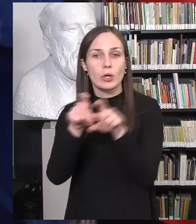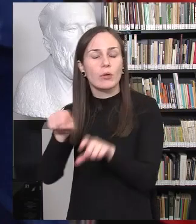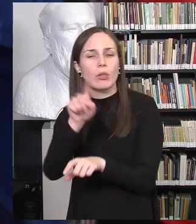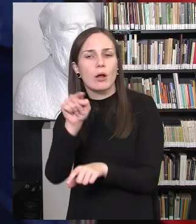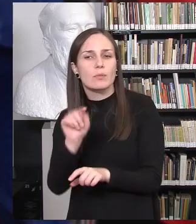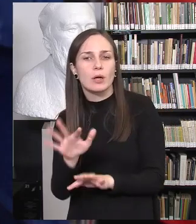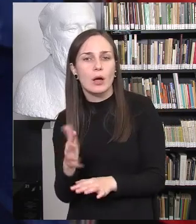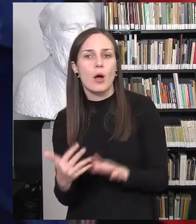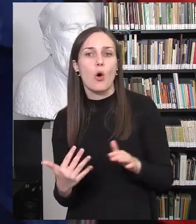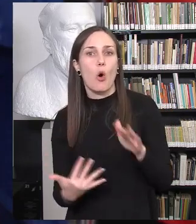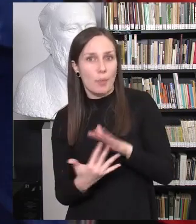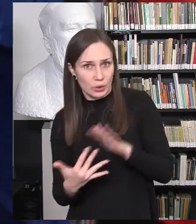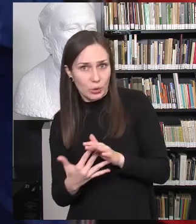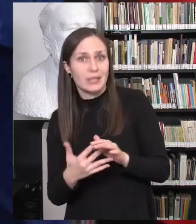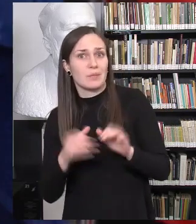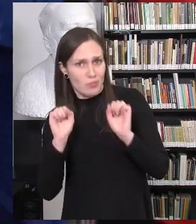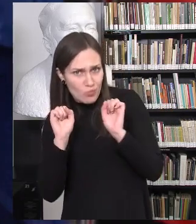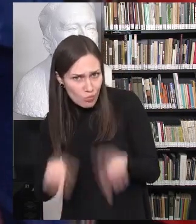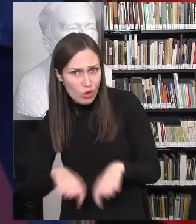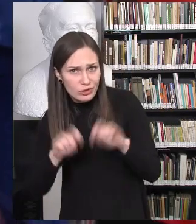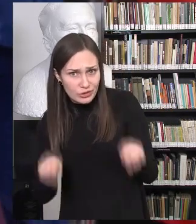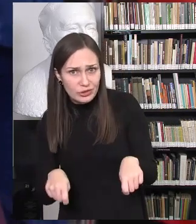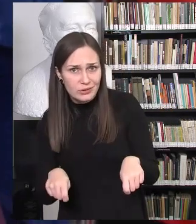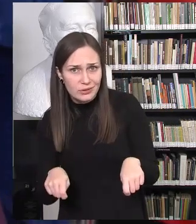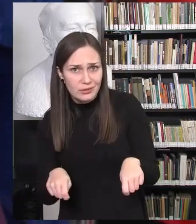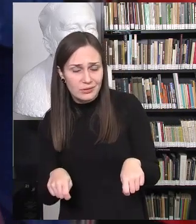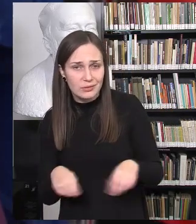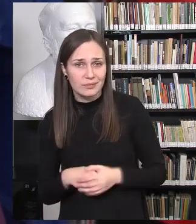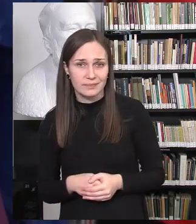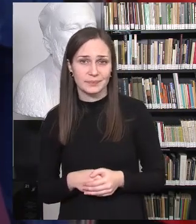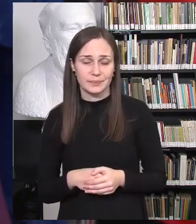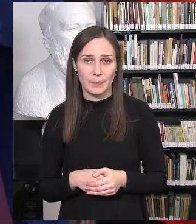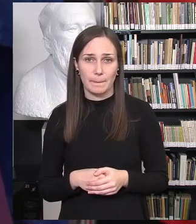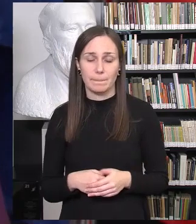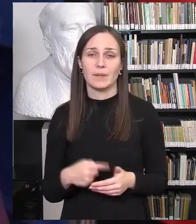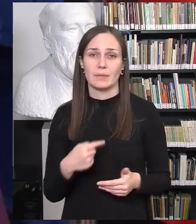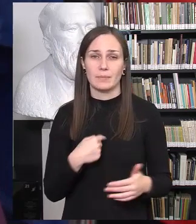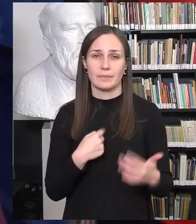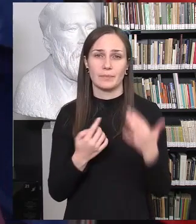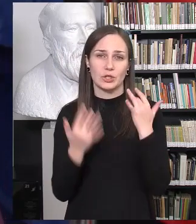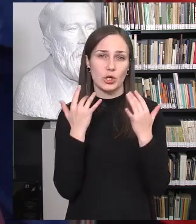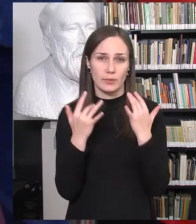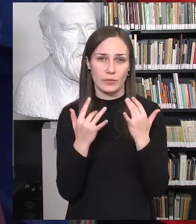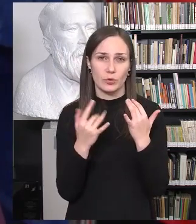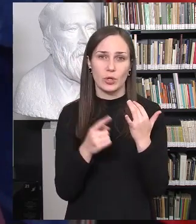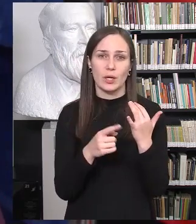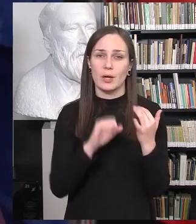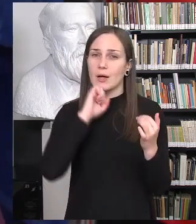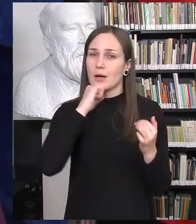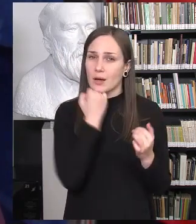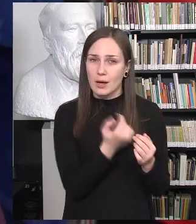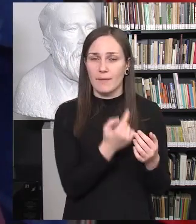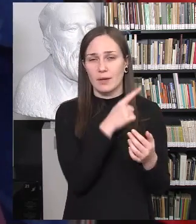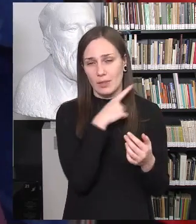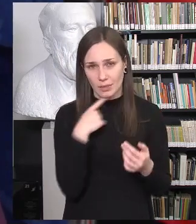ar penktoj klasėj iš vis galima šitą temą pradėti lėsti. Tai, na, man atrodo, kad tikrai yra daug ką nuveikti ir